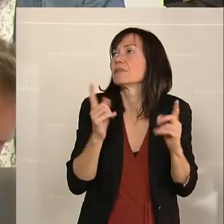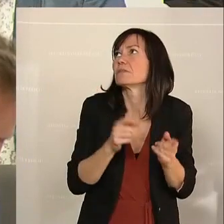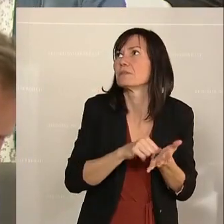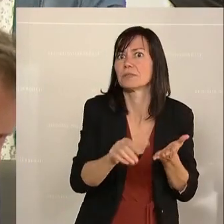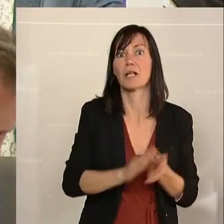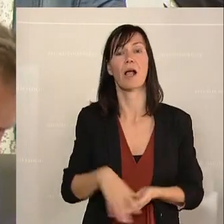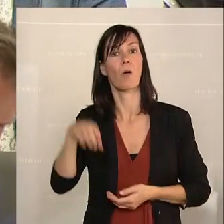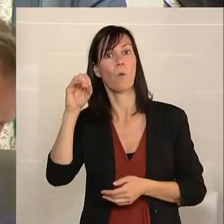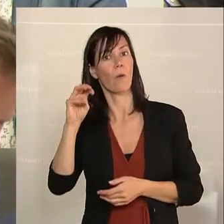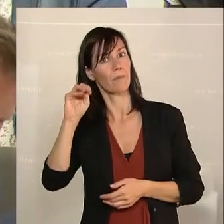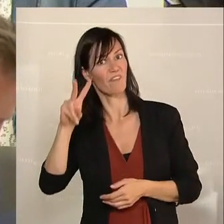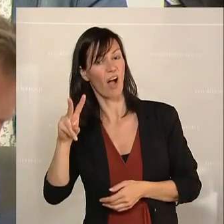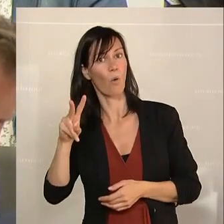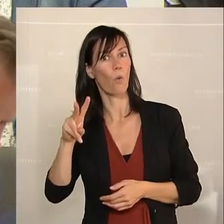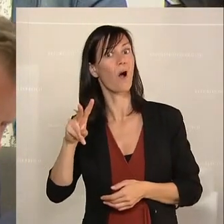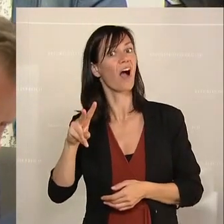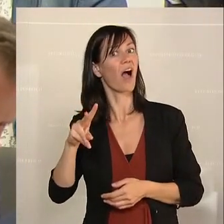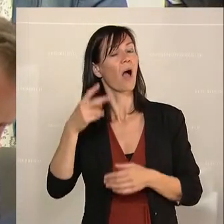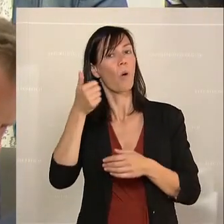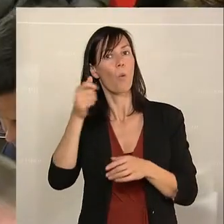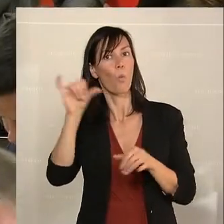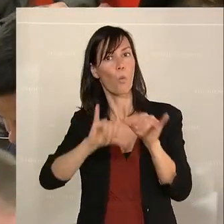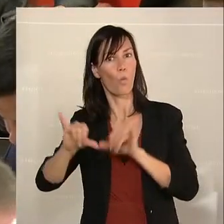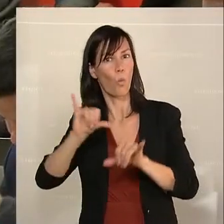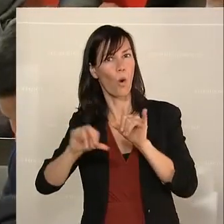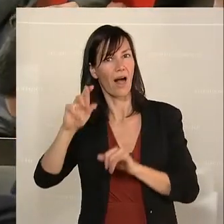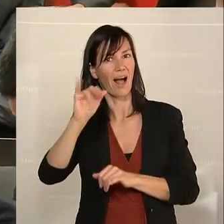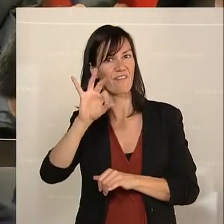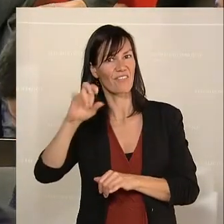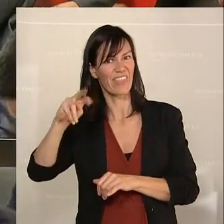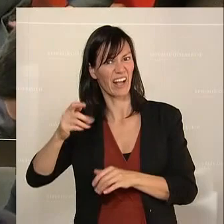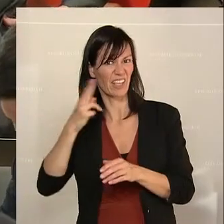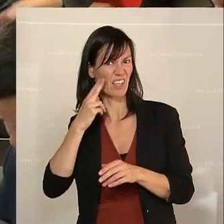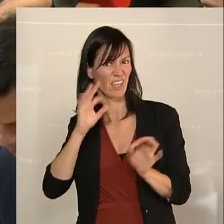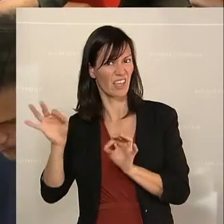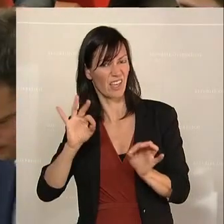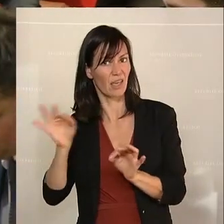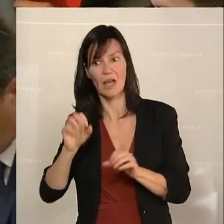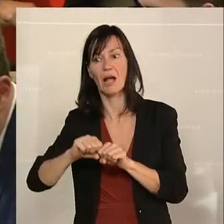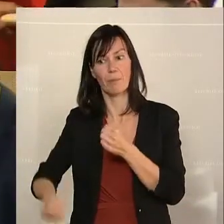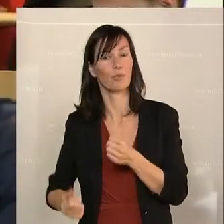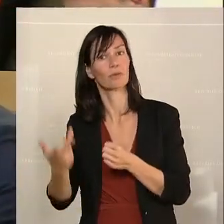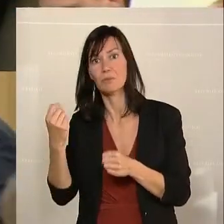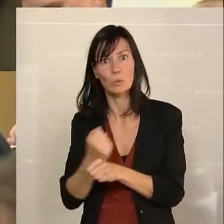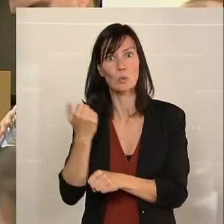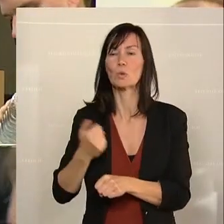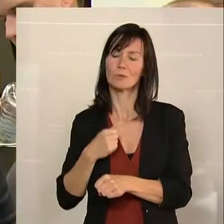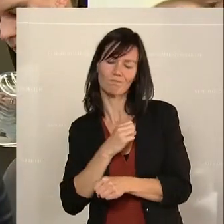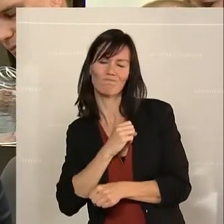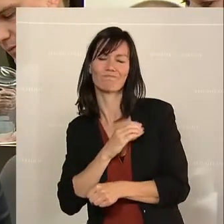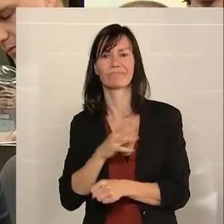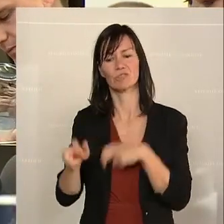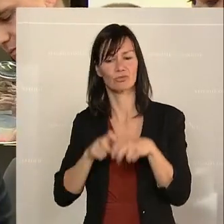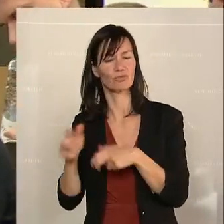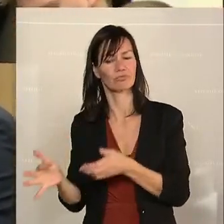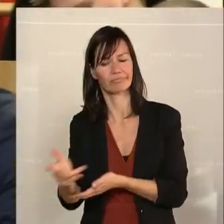kaputten Raffinerie sitzt, die jetzt gerade dabei ist, unsere strategischen Reserven aufzuzehren. Das werden wir übrigens morgen auch im Hauptausschuss genauer diskutieren